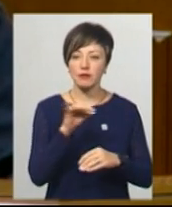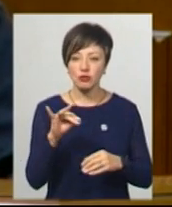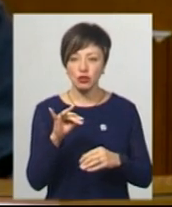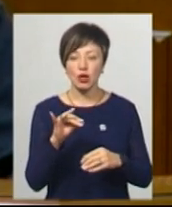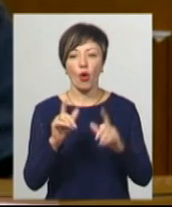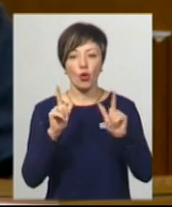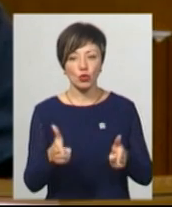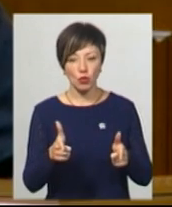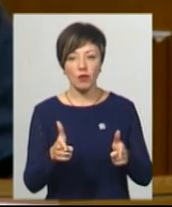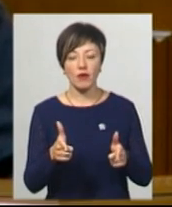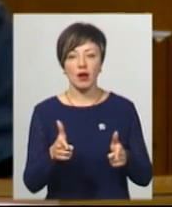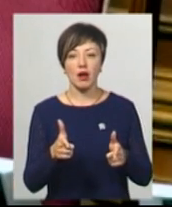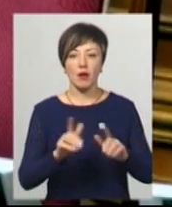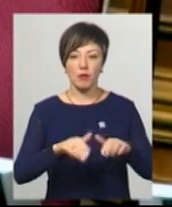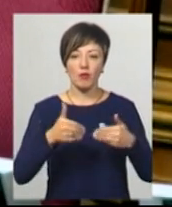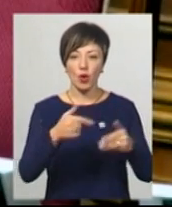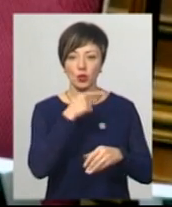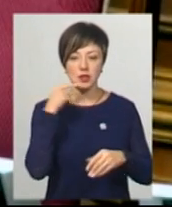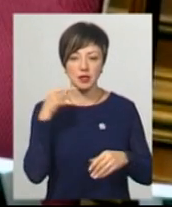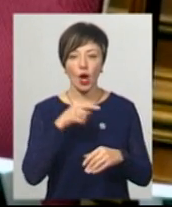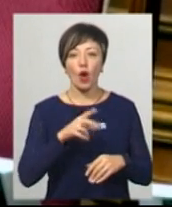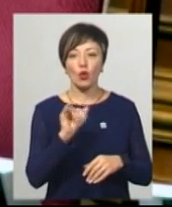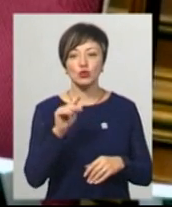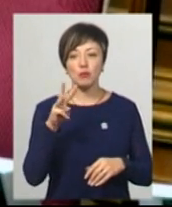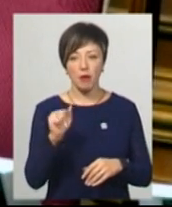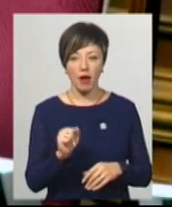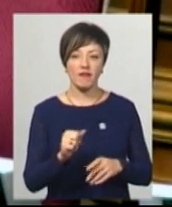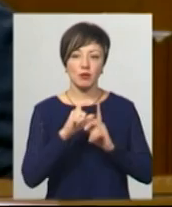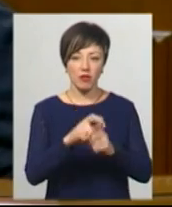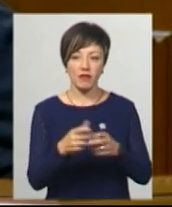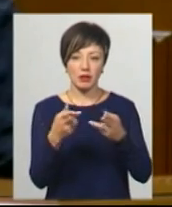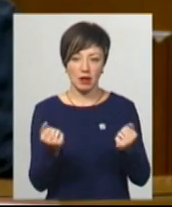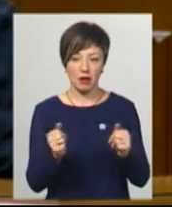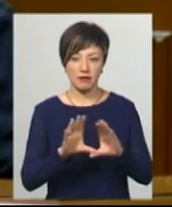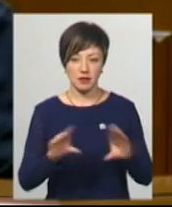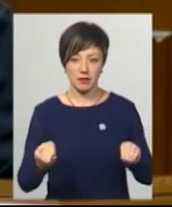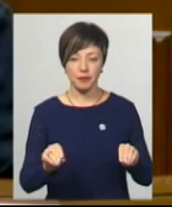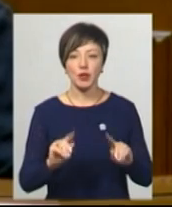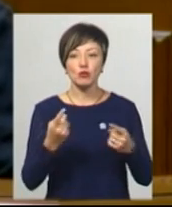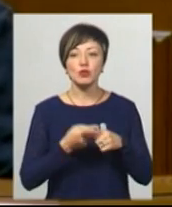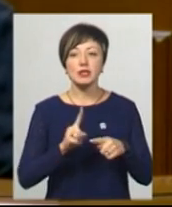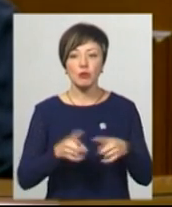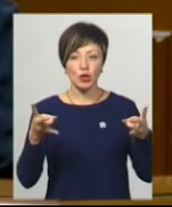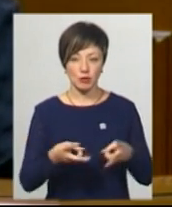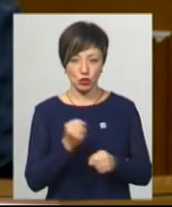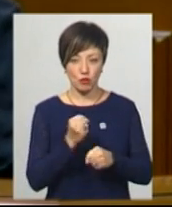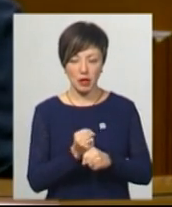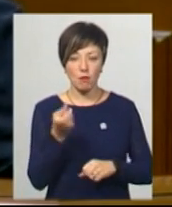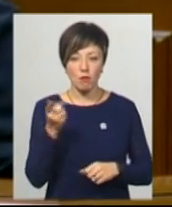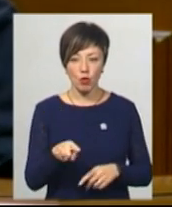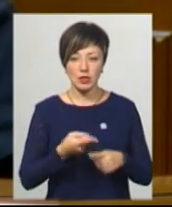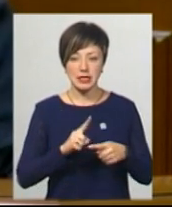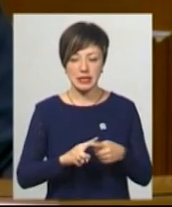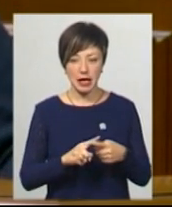готова погодити російські пропозиції. Кучма, мовляв, відповів ствердно. І все. Чому це потрібно було зробити? Тому що це